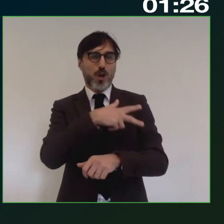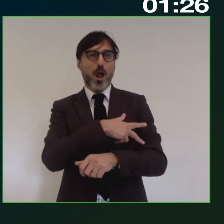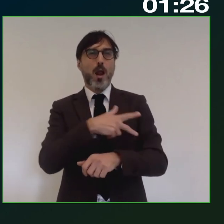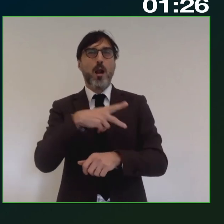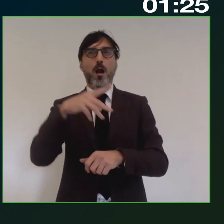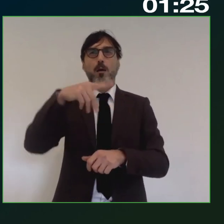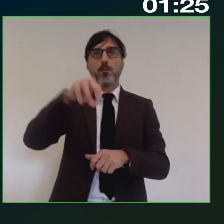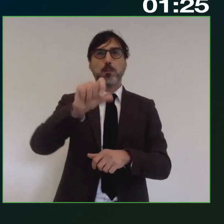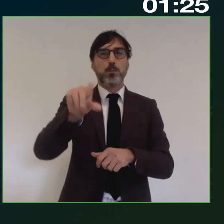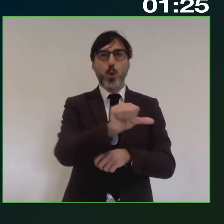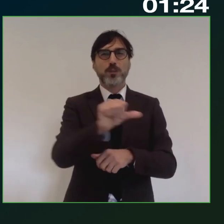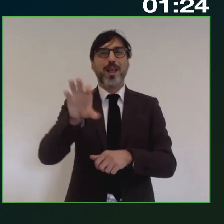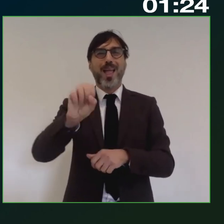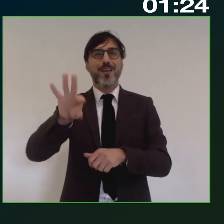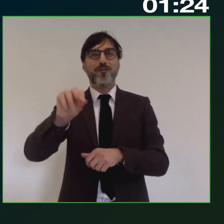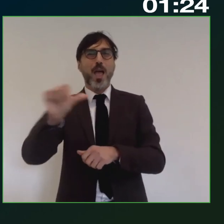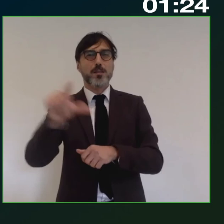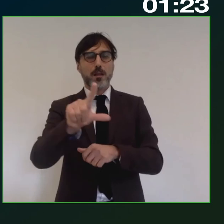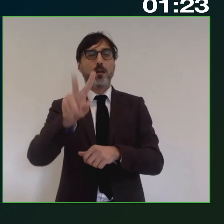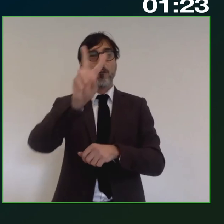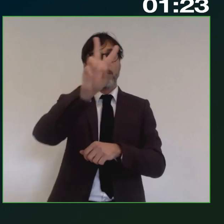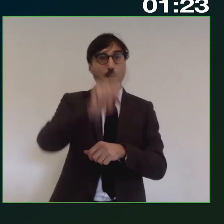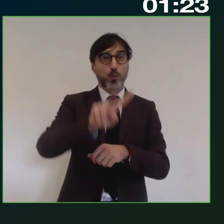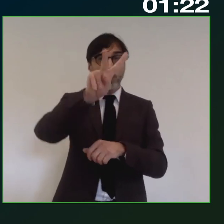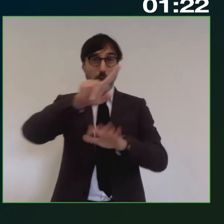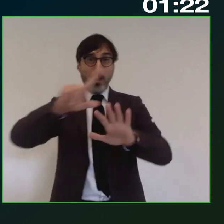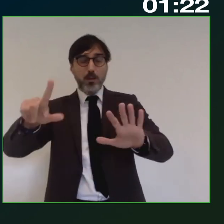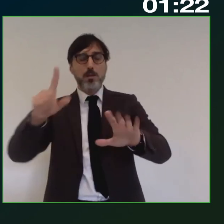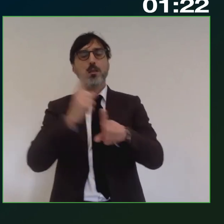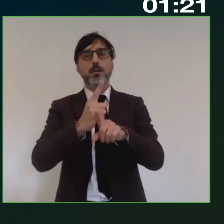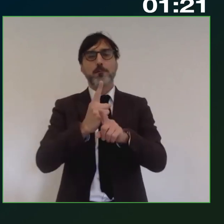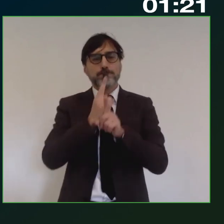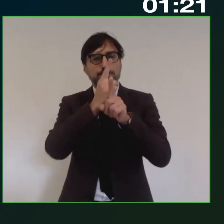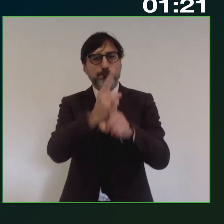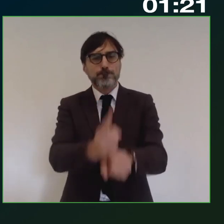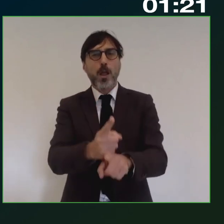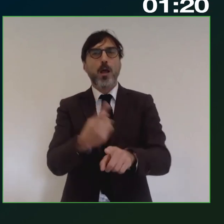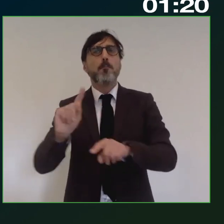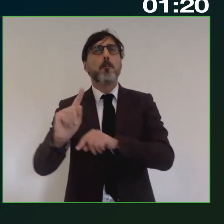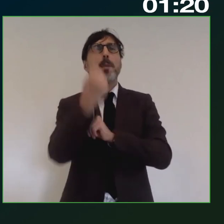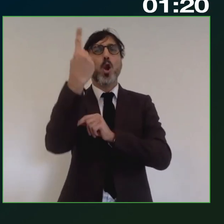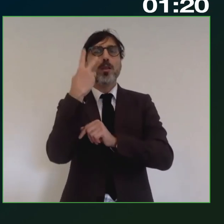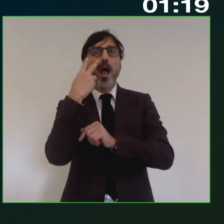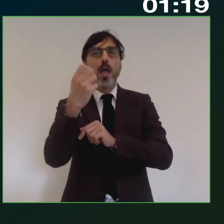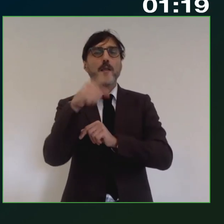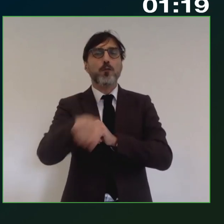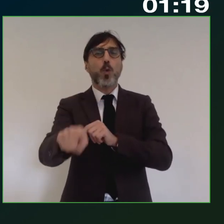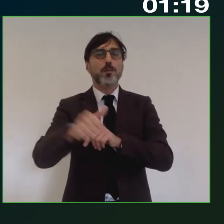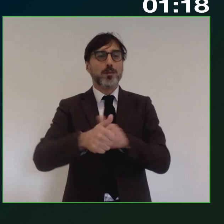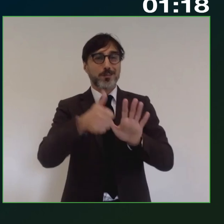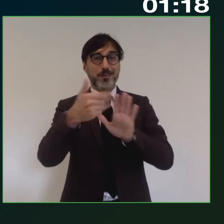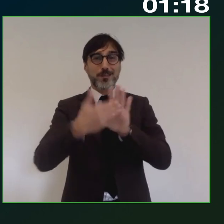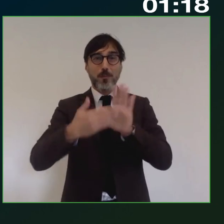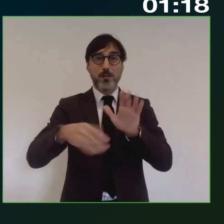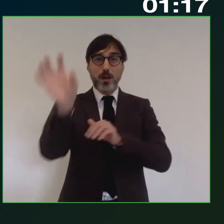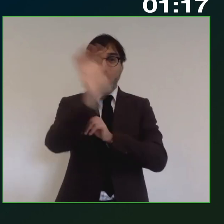programmazione 21 27 dovranno essere allineate alla priorità individuate nel contesto del semestre europeo come già stato